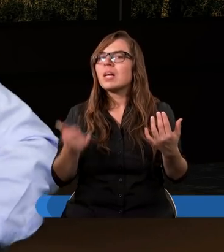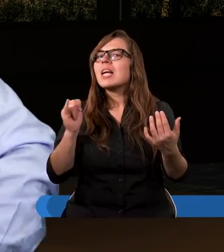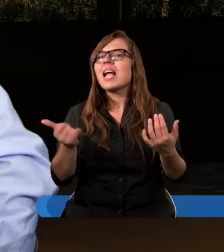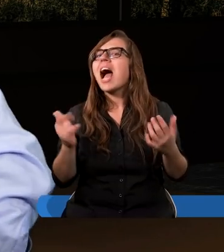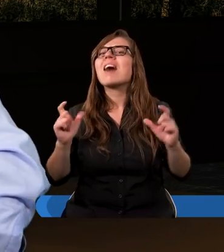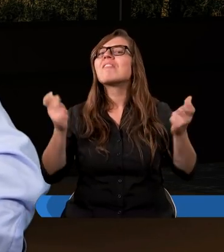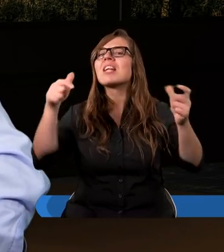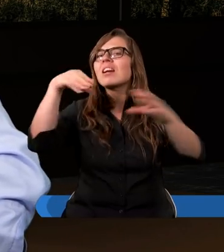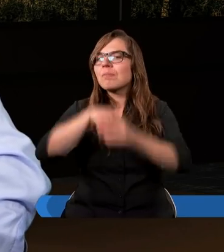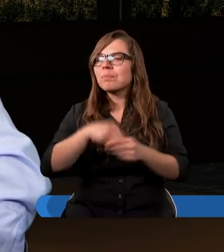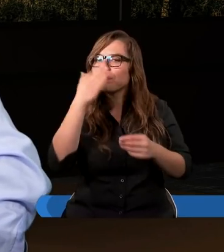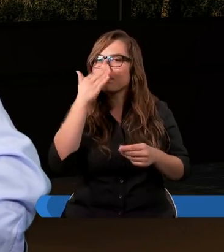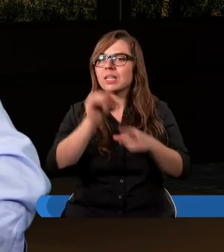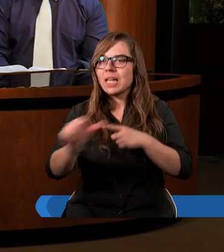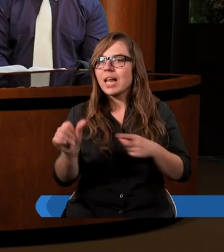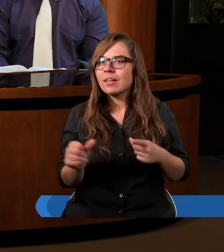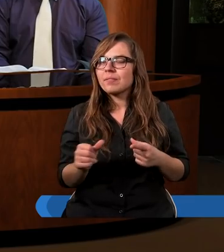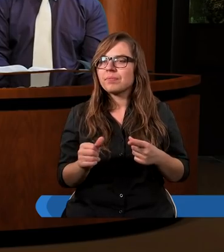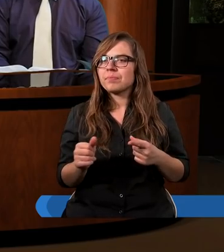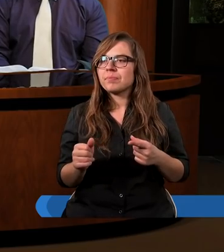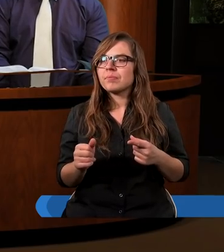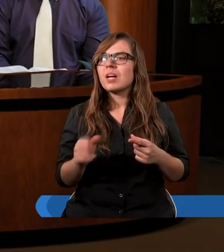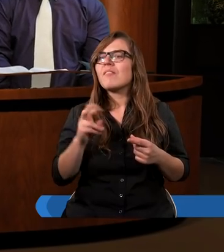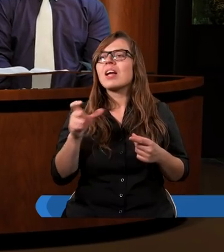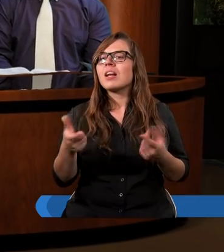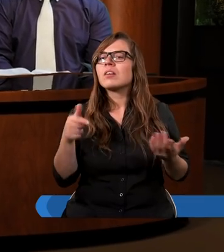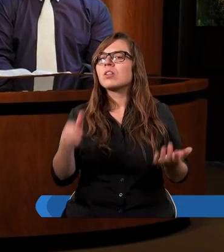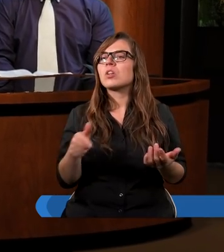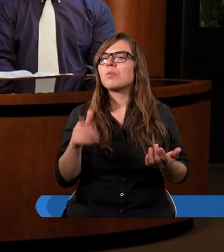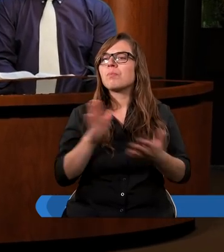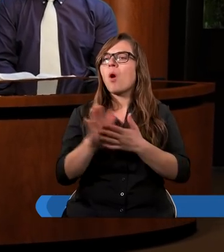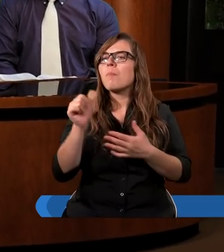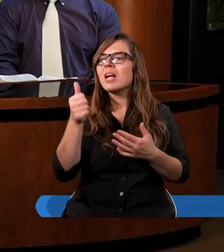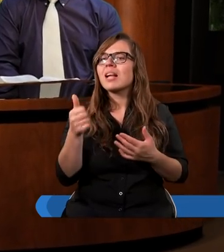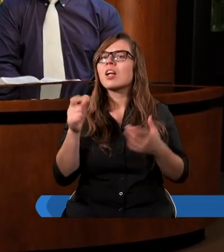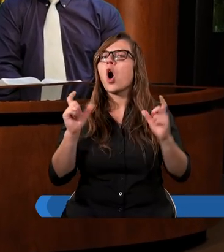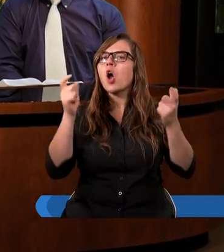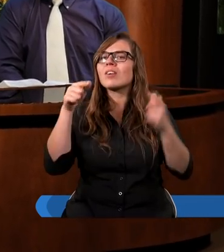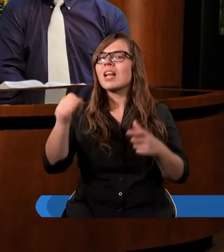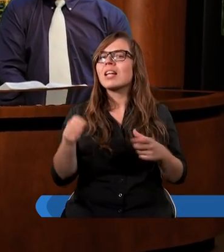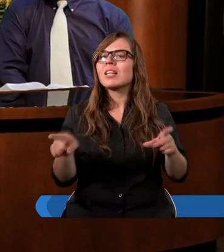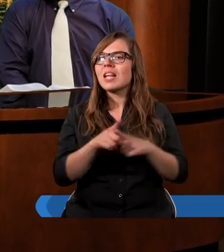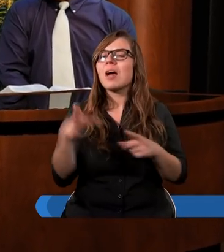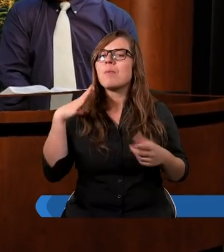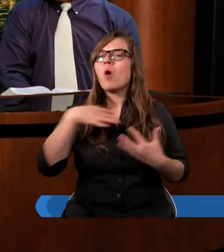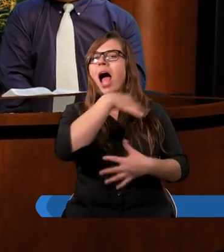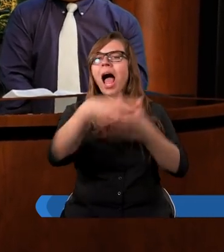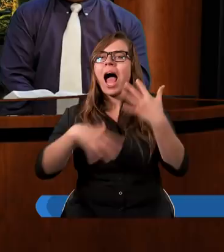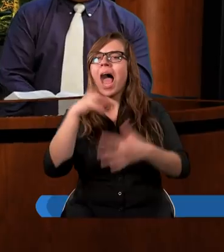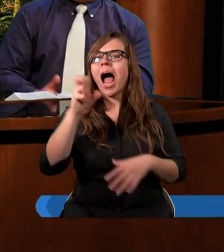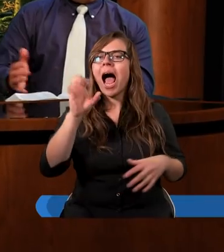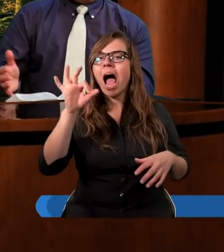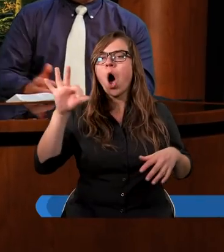Jakie wydarzenia tam są opisane? Więc po pierwsze, konsekwencją też był chaos, prawda?